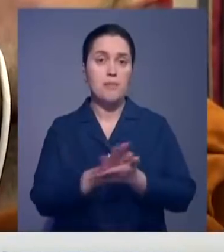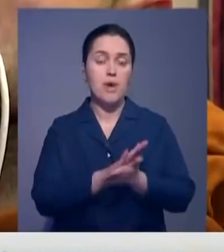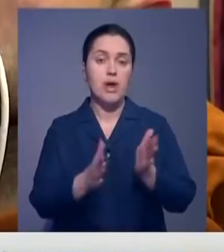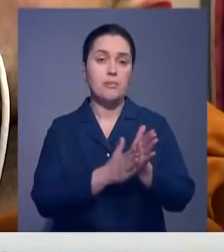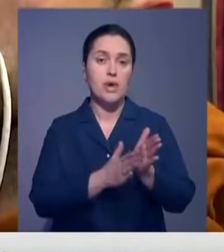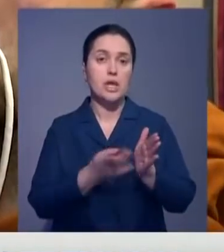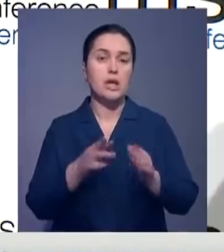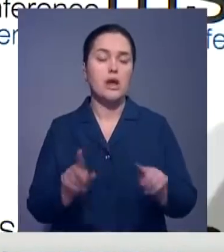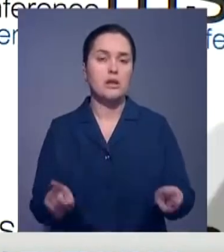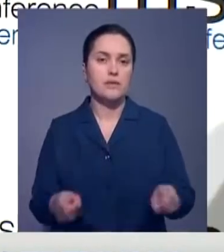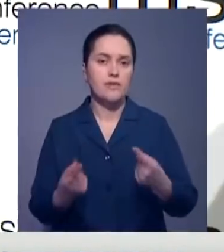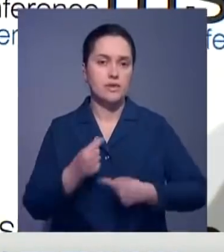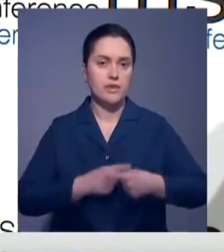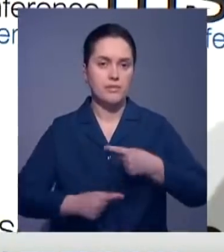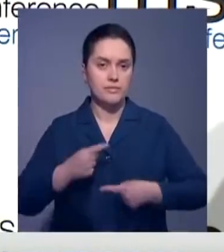предпринимательства.